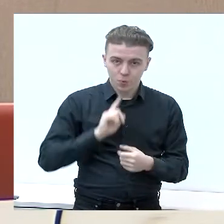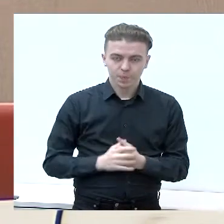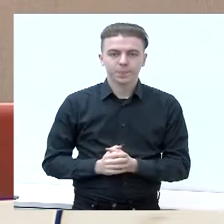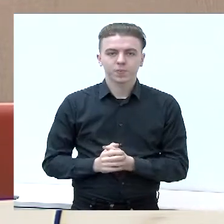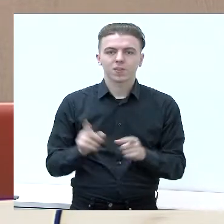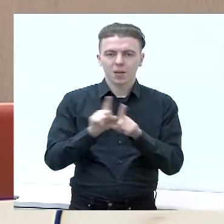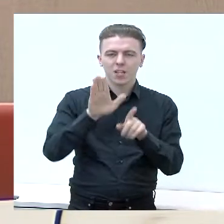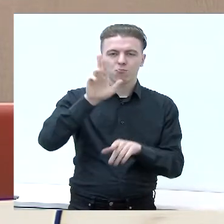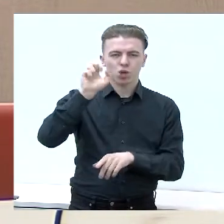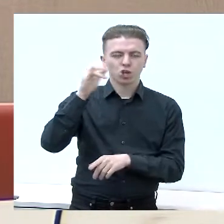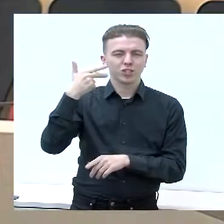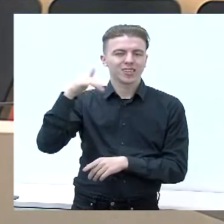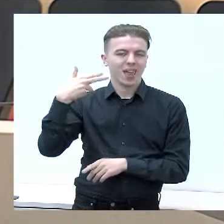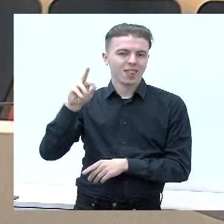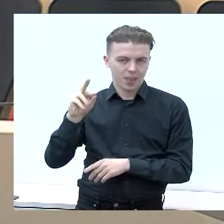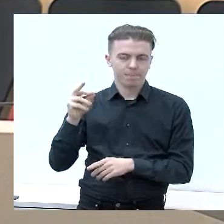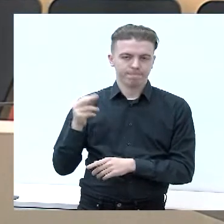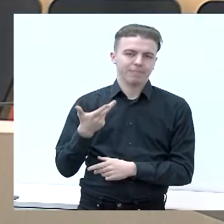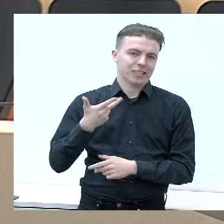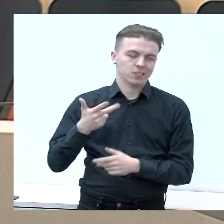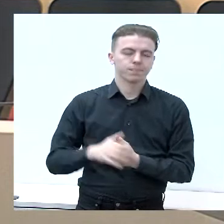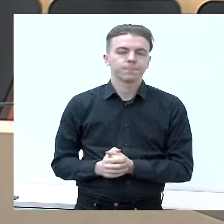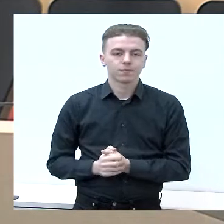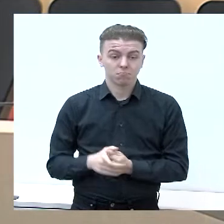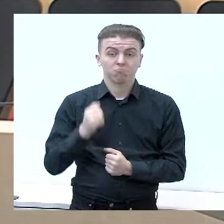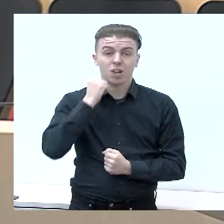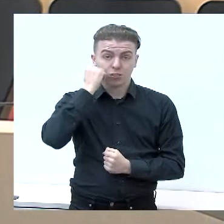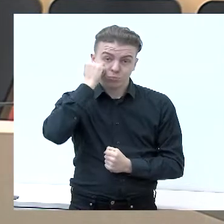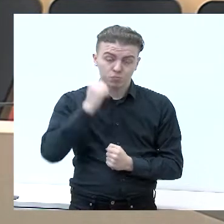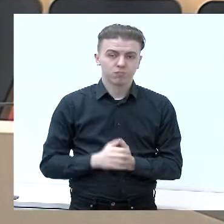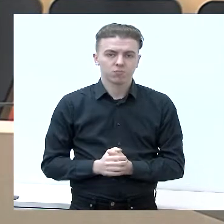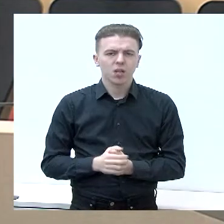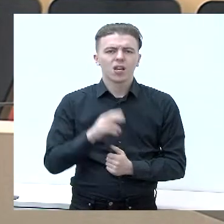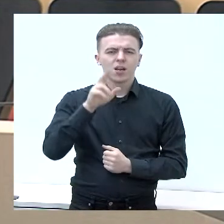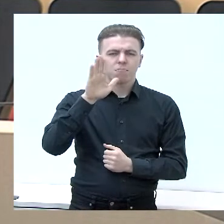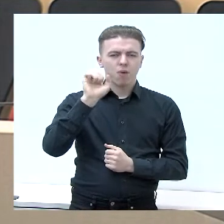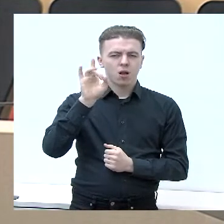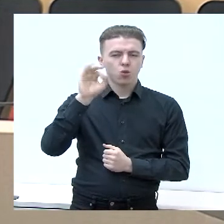Bražinskine. Dėkui. Kestutis Bagnonaučius.